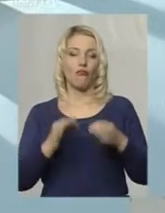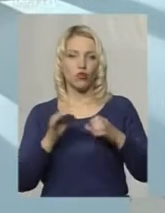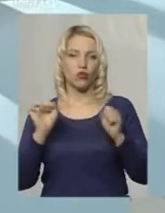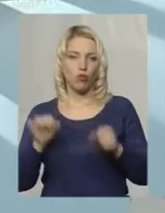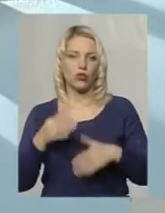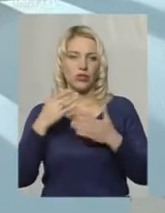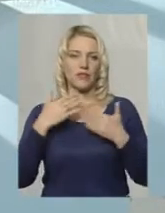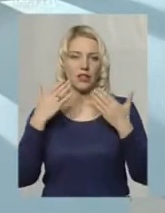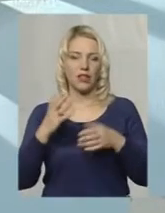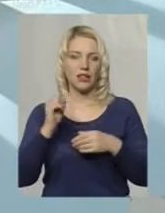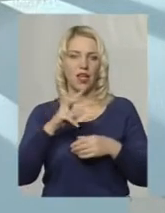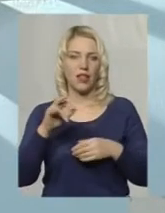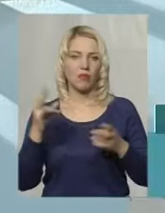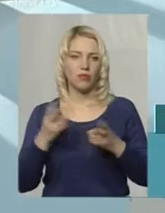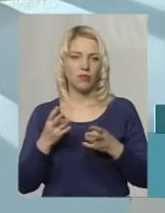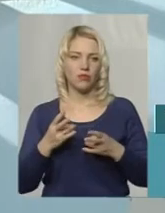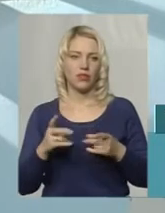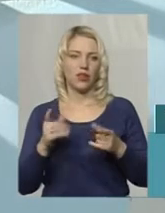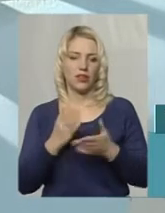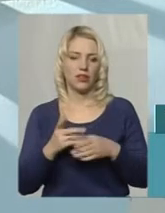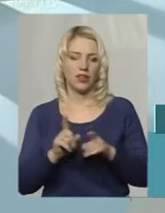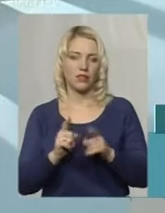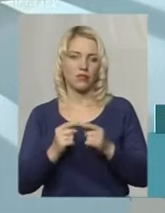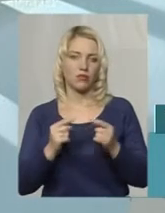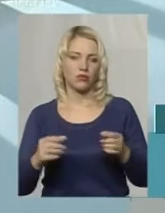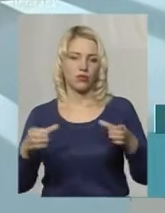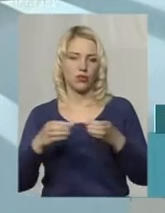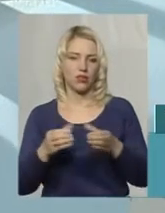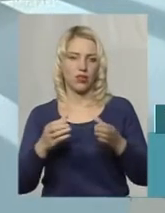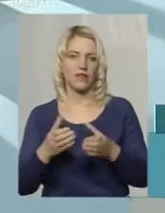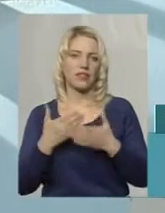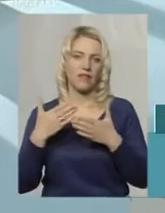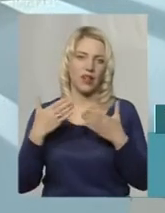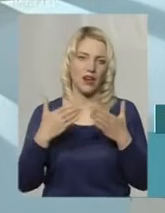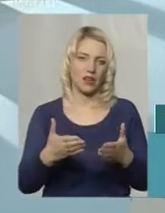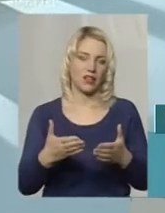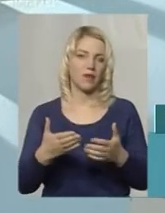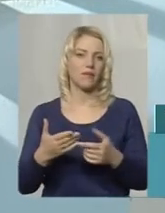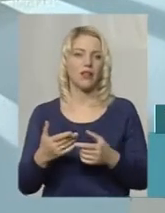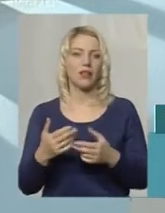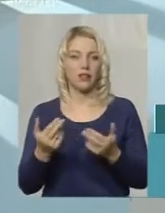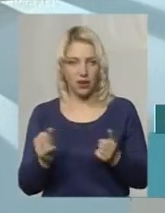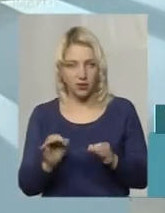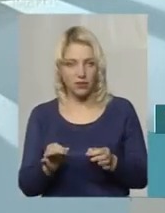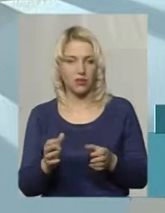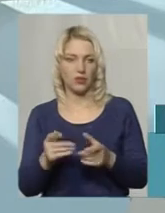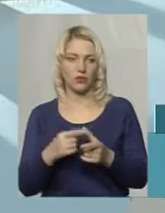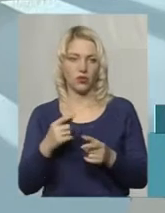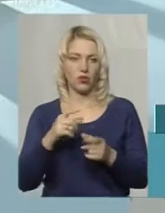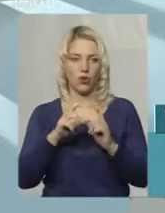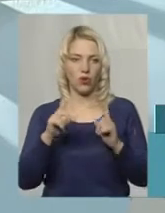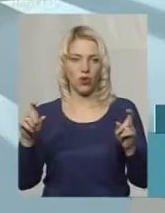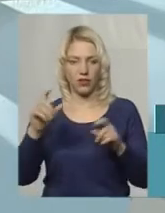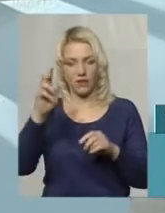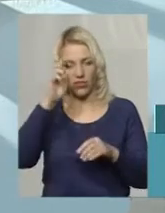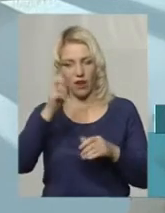є ж такі способи, колективні звернення до органів державної